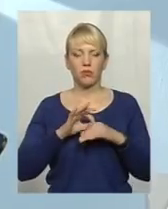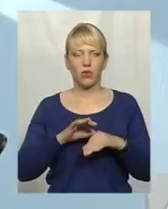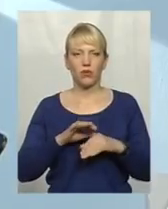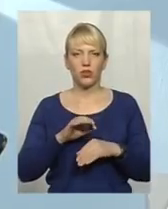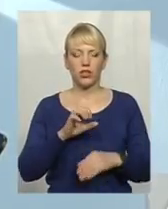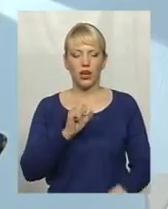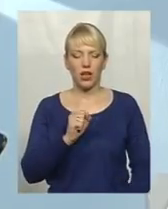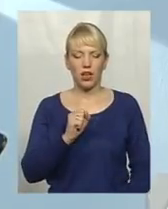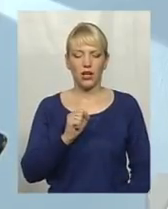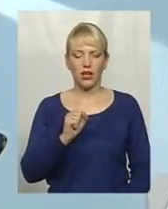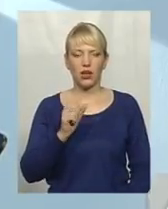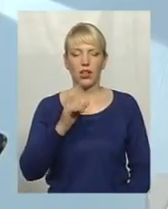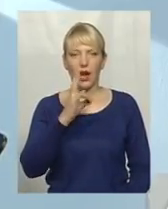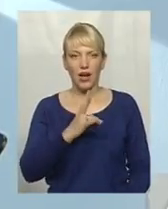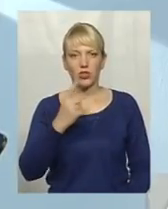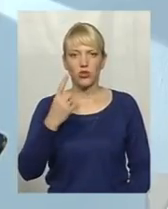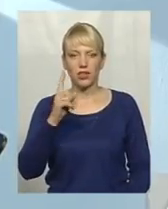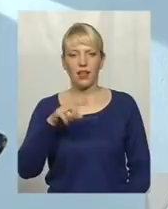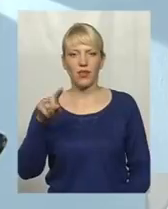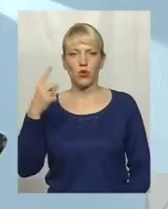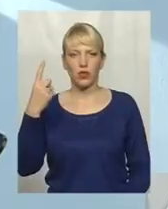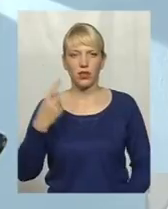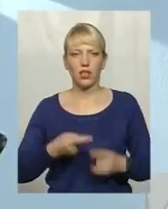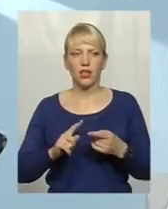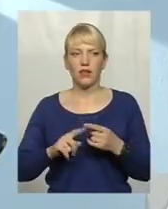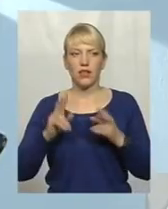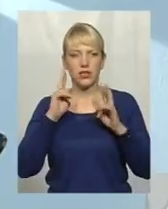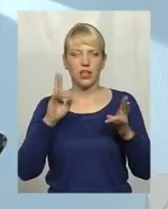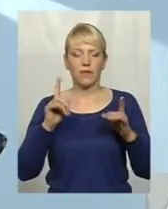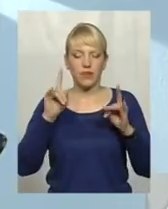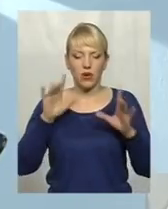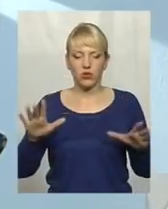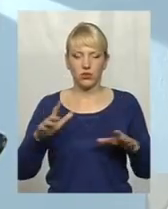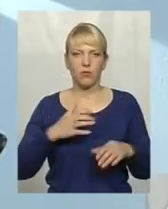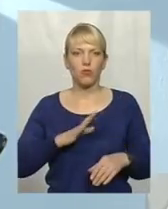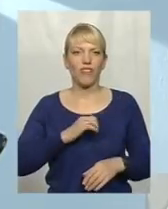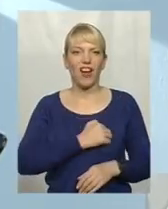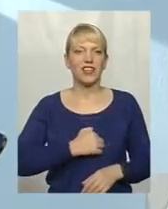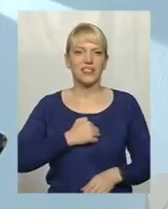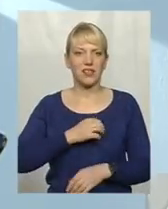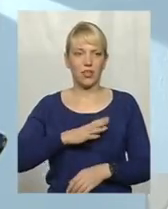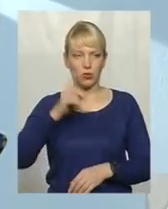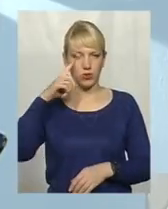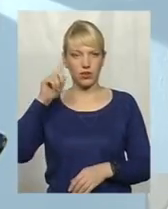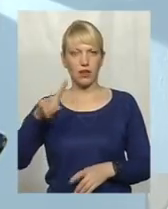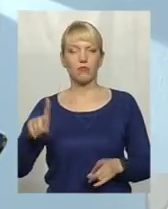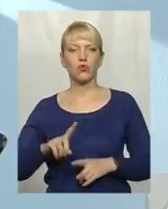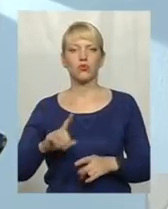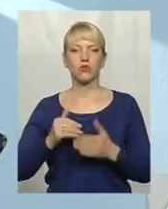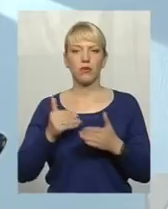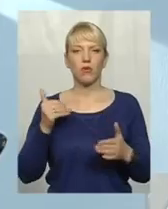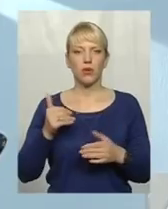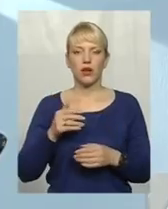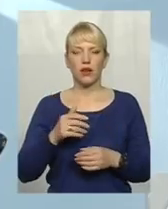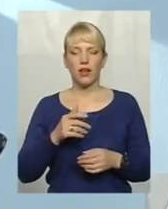А, H1N1, який в попередньому підсезоні себе поводив неочікувано, агресивно. Ви знаєте, що за попередній